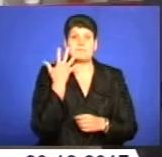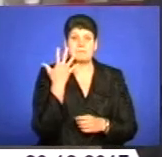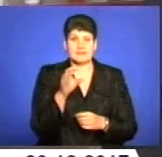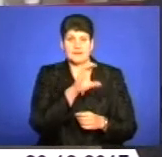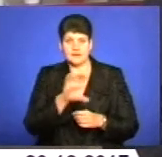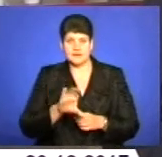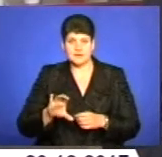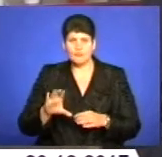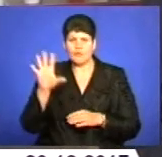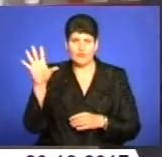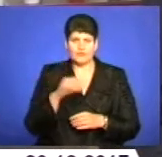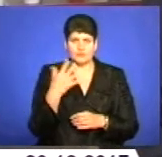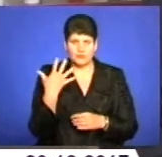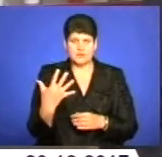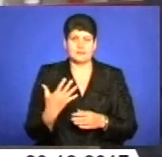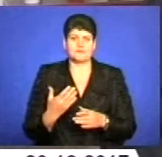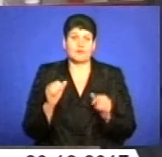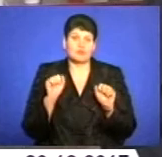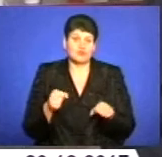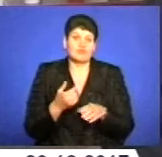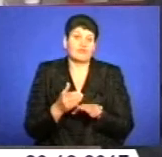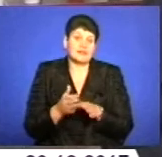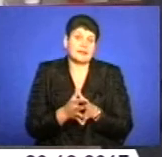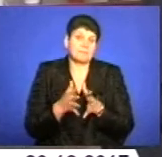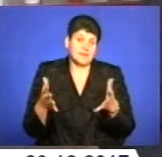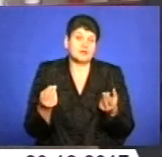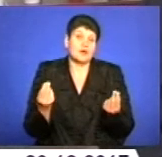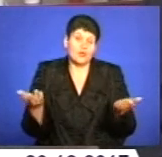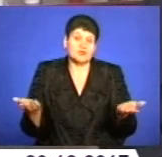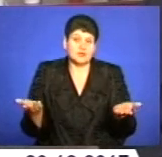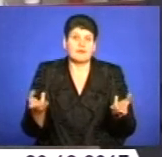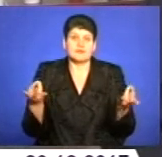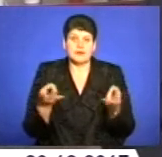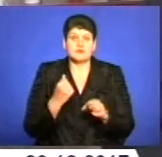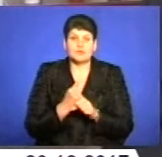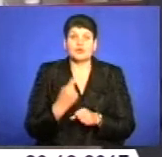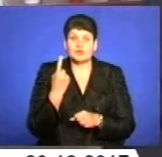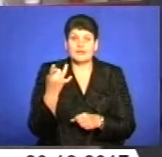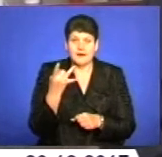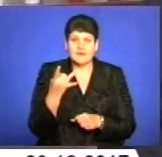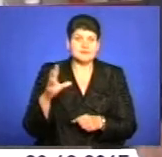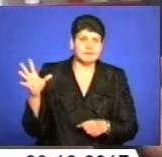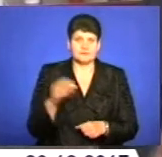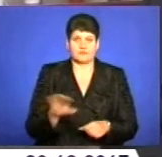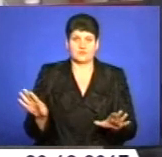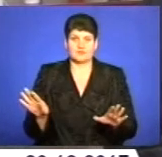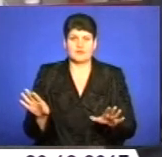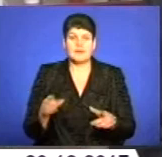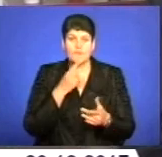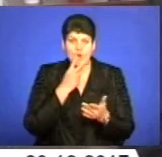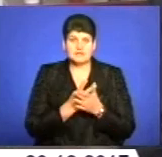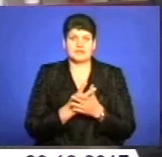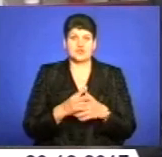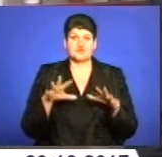документацію по п'ятьох скидах, треба виділити трошки більше грошей, але треба зробити раз і назавжди. І показати, що влада